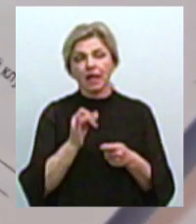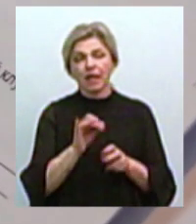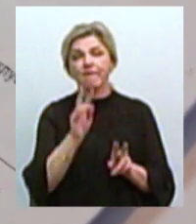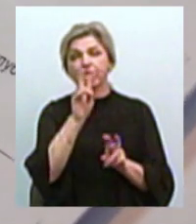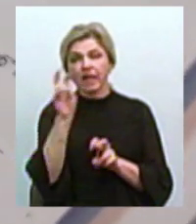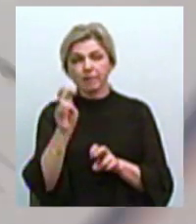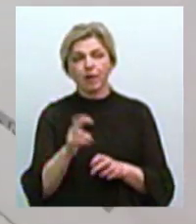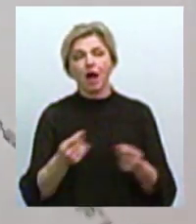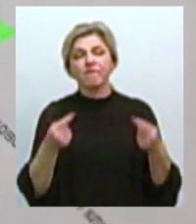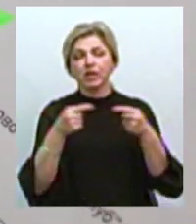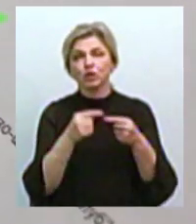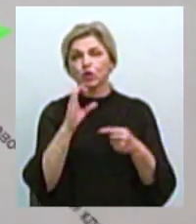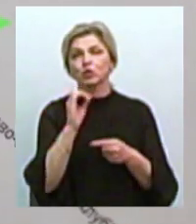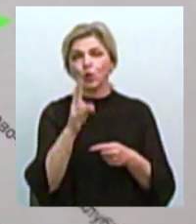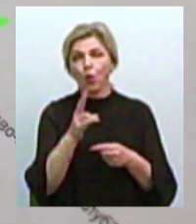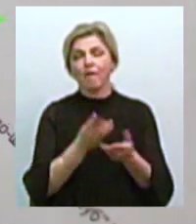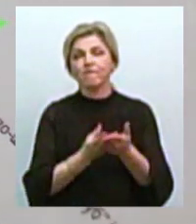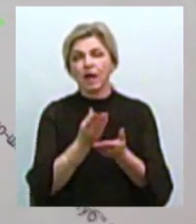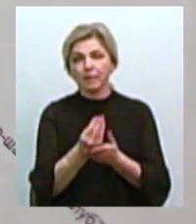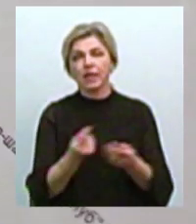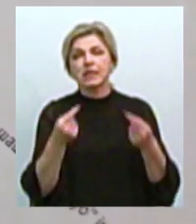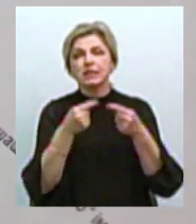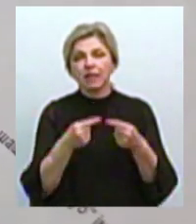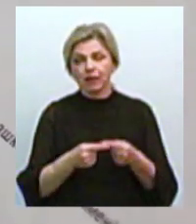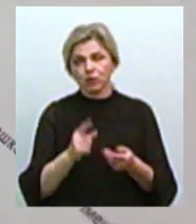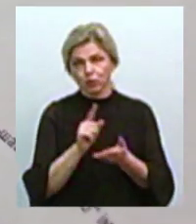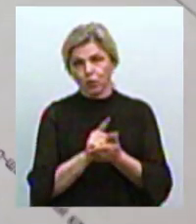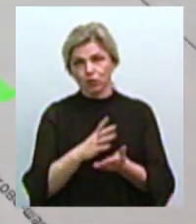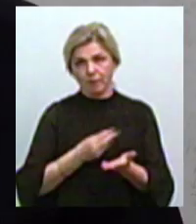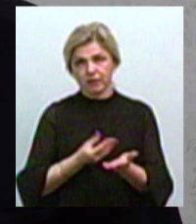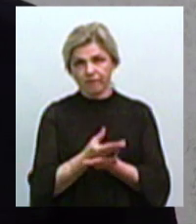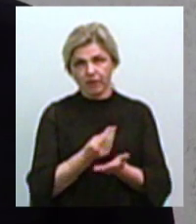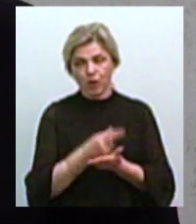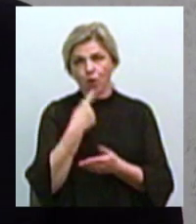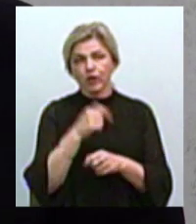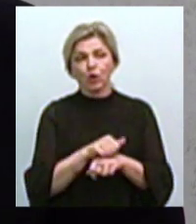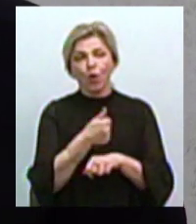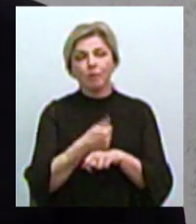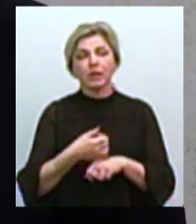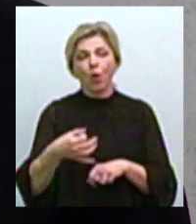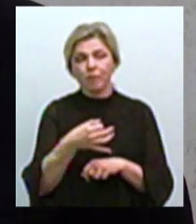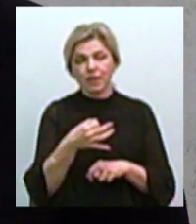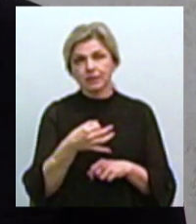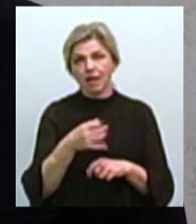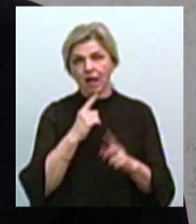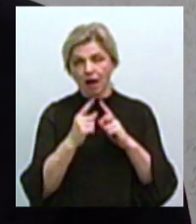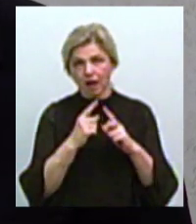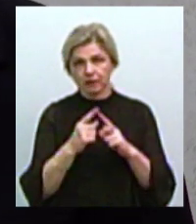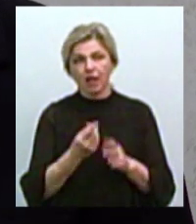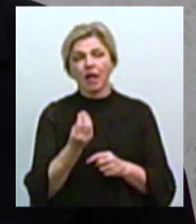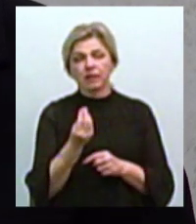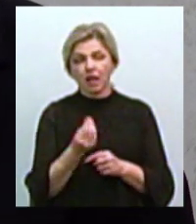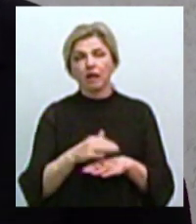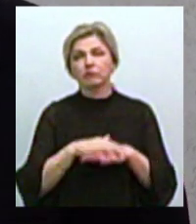організацією визначено графік виплат, згідно якого здійснювалося фінансування, говорить голова обласної ради Вікторія Москаленко. Гроші надходили